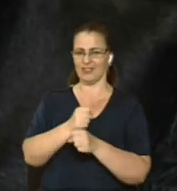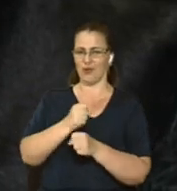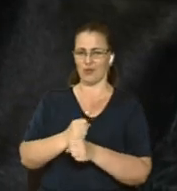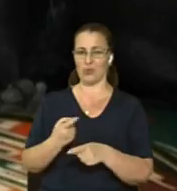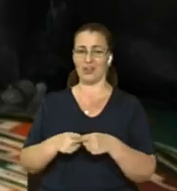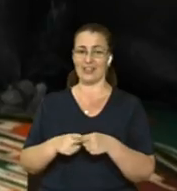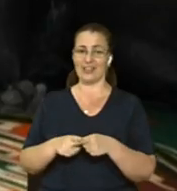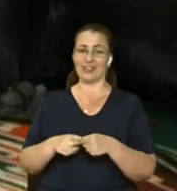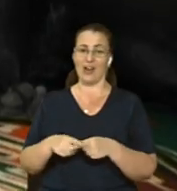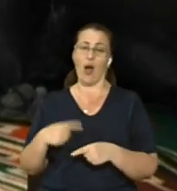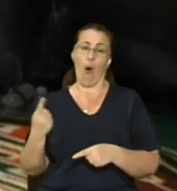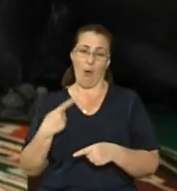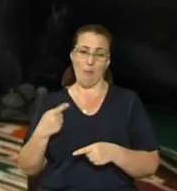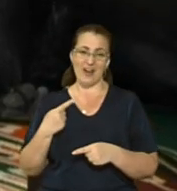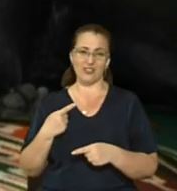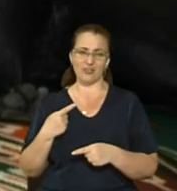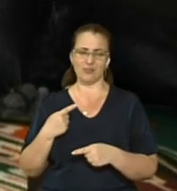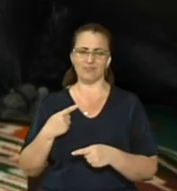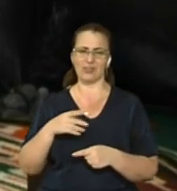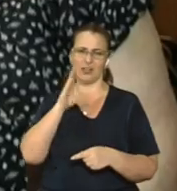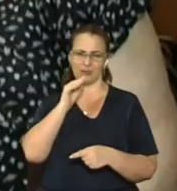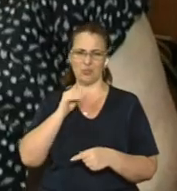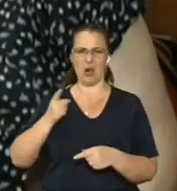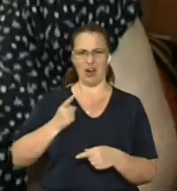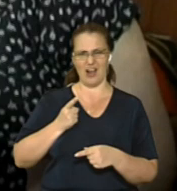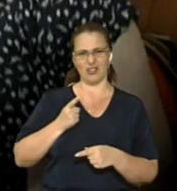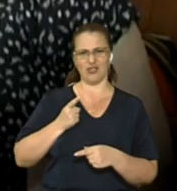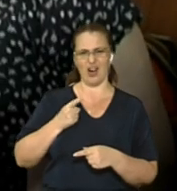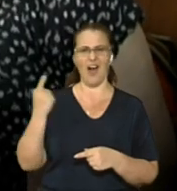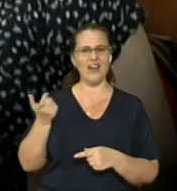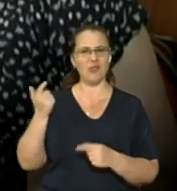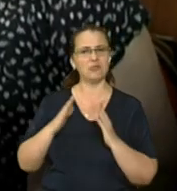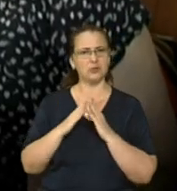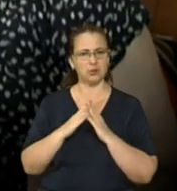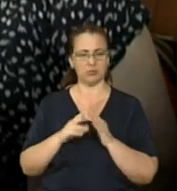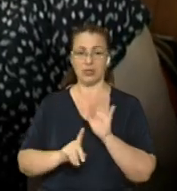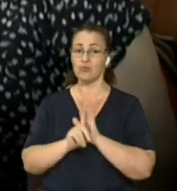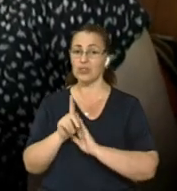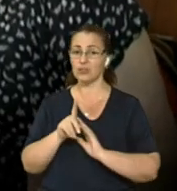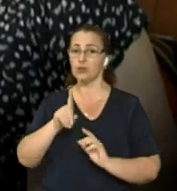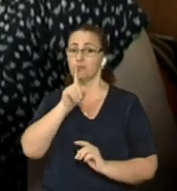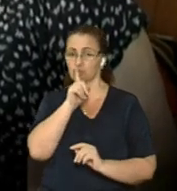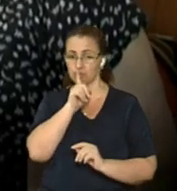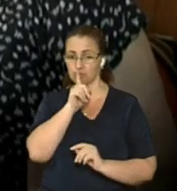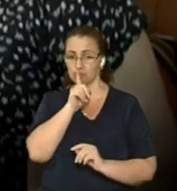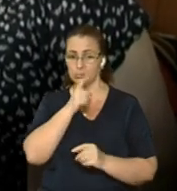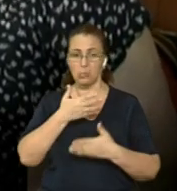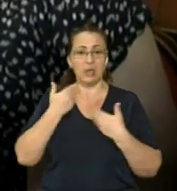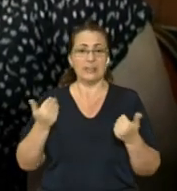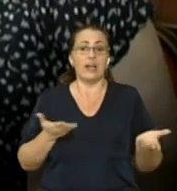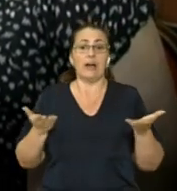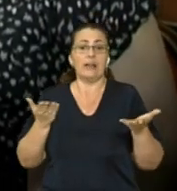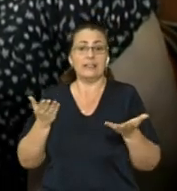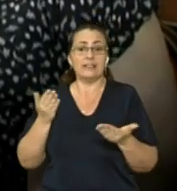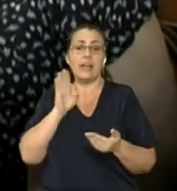Зазвичай з роботи господарку собака чекає вдома. «Спочатку мовчить, тому що не знає, де поділися його